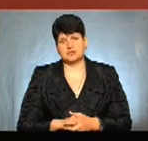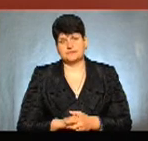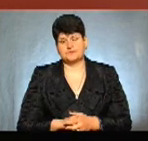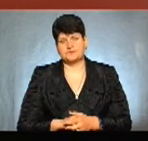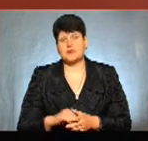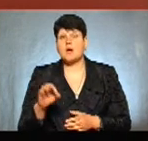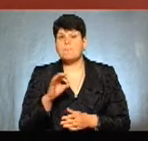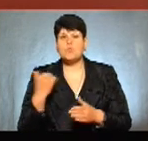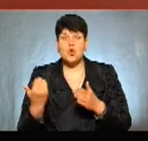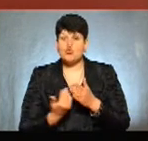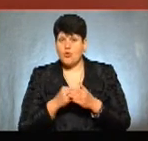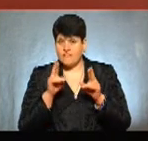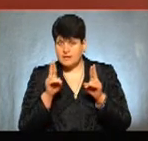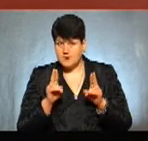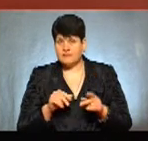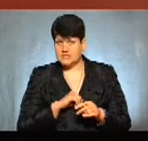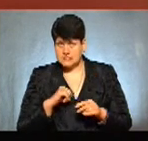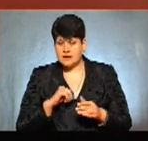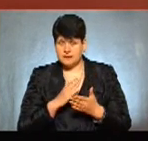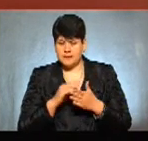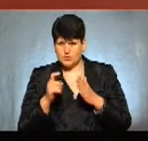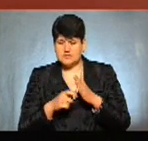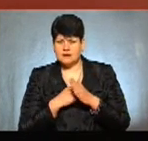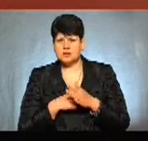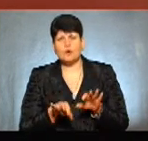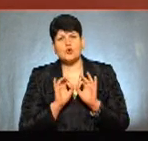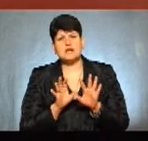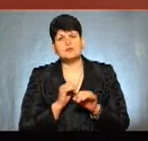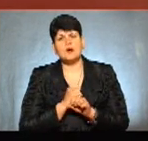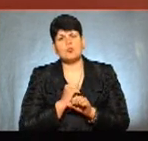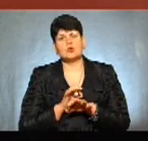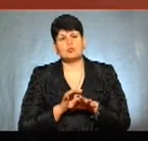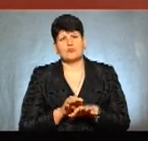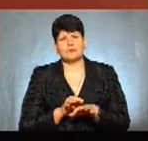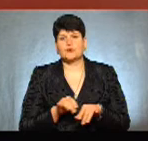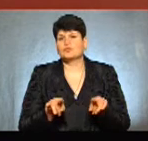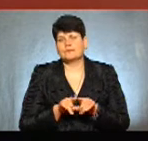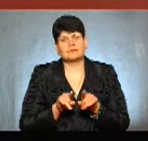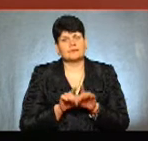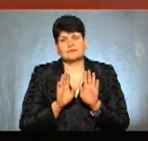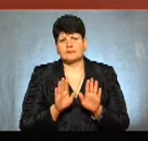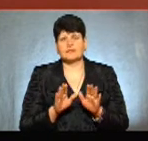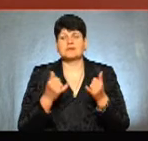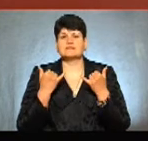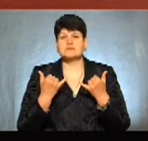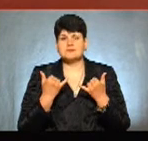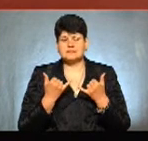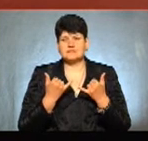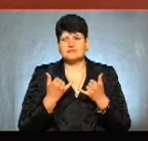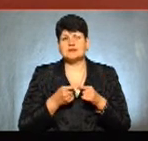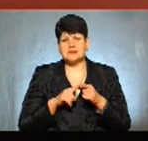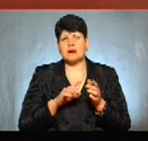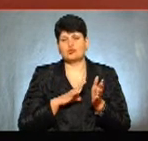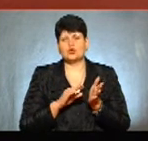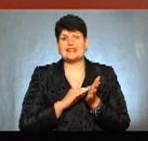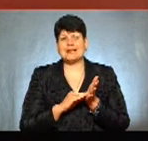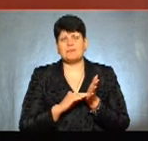правила вони б мали самі дізнатися, чи їм зараз якась роз'яснювальна робота проводиться? Однозначно, напевно, це було написано,